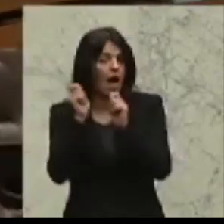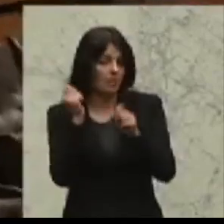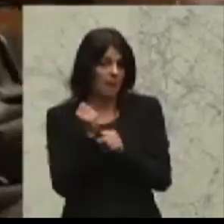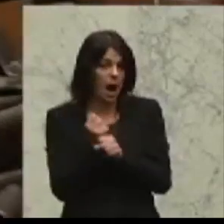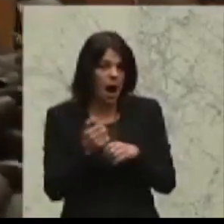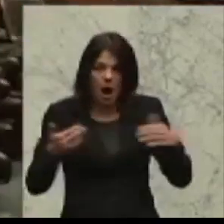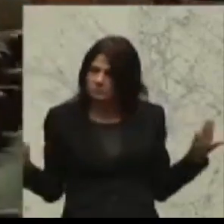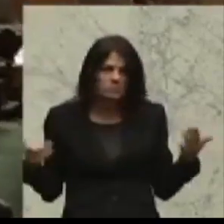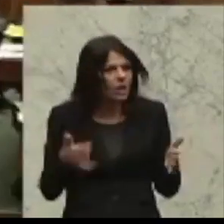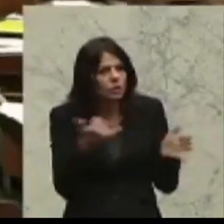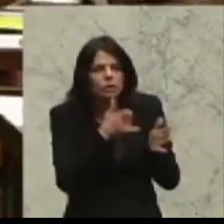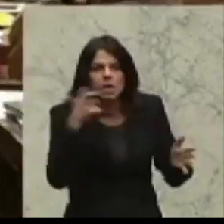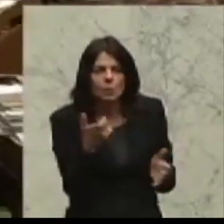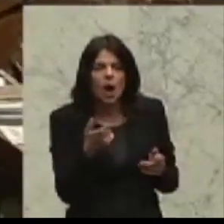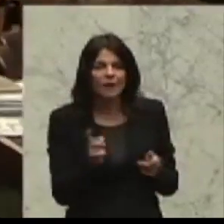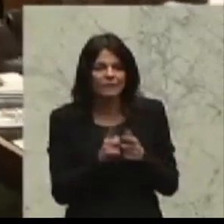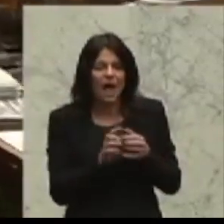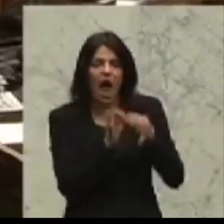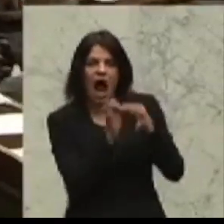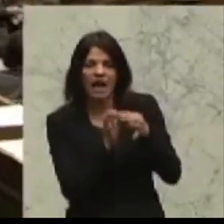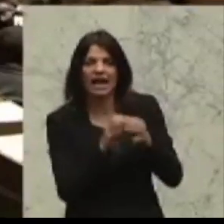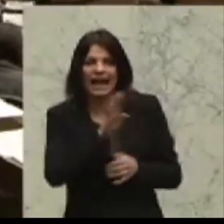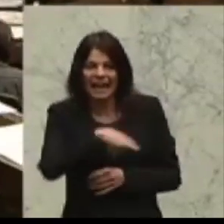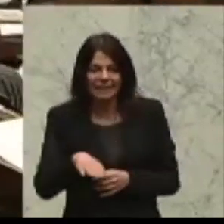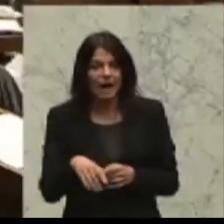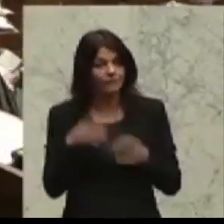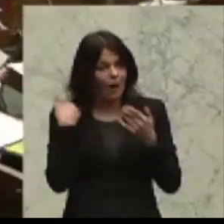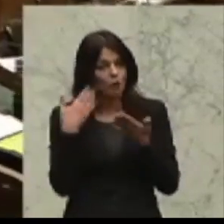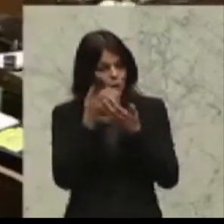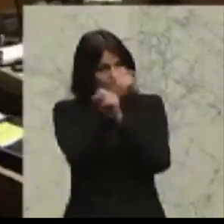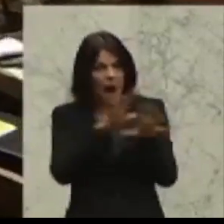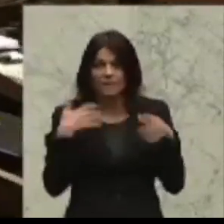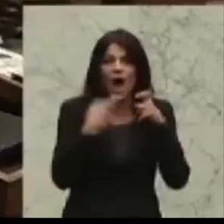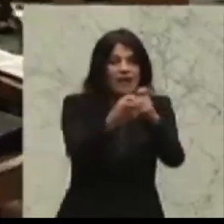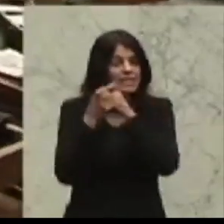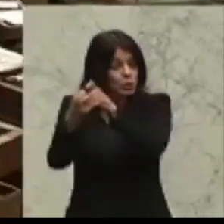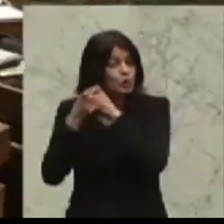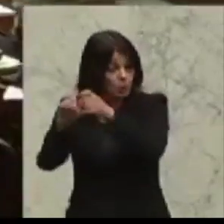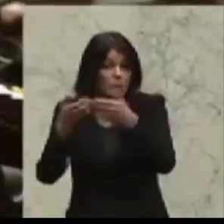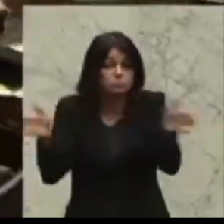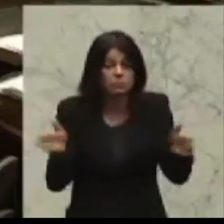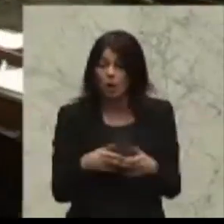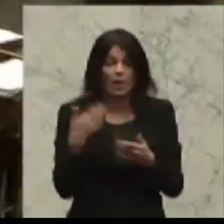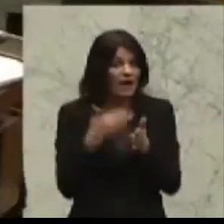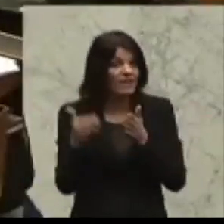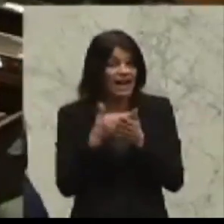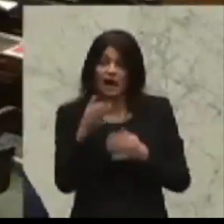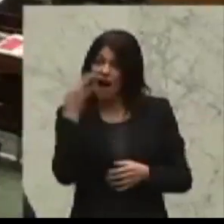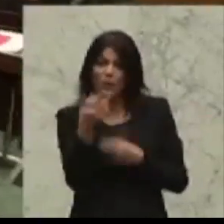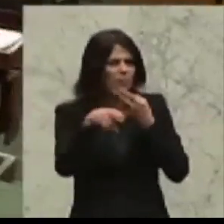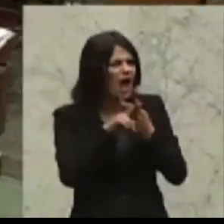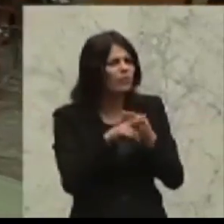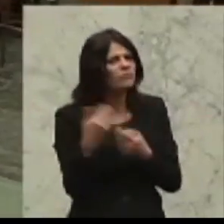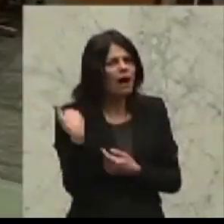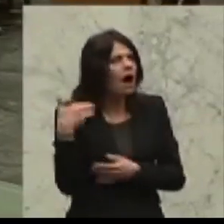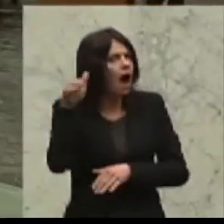Stichwort der Ankerkinder in die breite mediale Diskussion gekommen und eine weiterführende Anfragebeantwortung hat hervorgebracht, dass